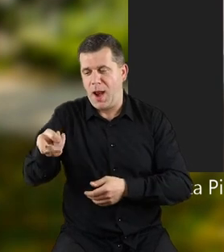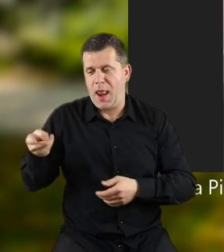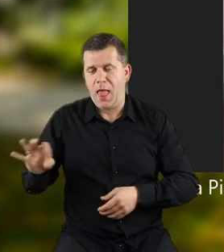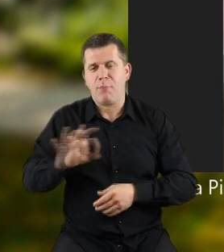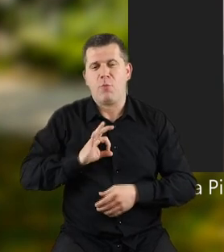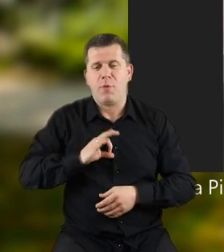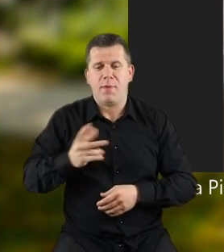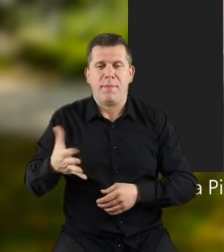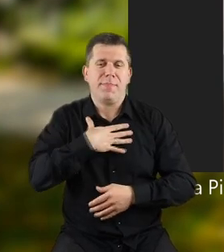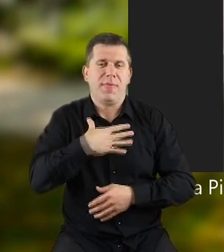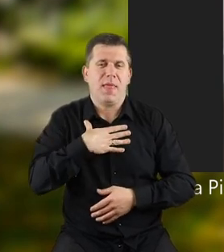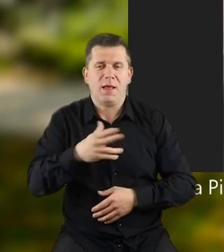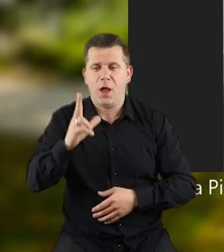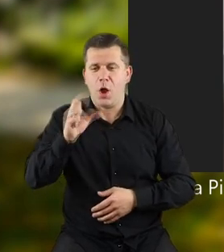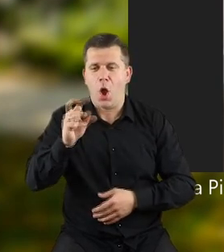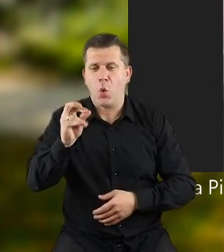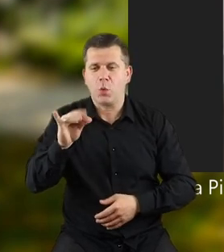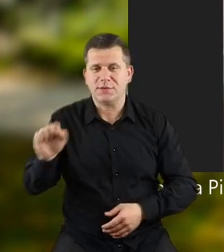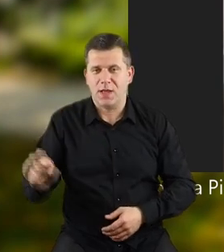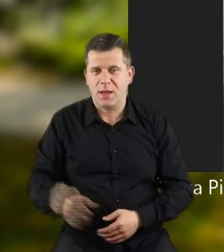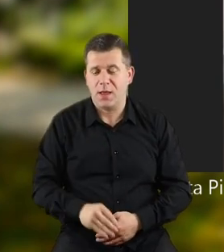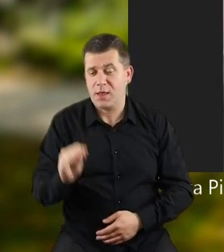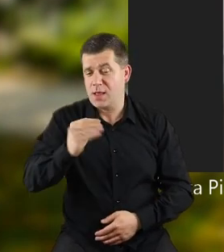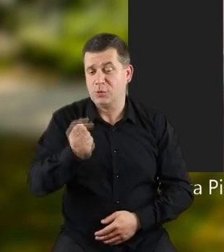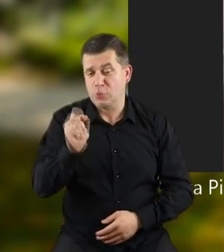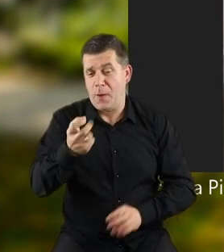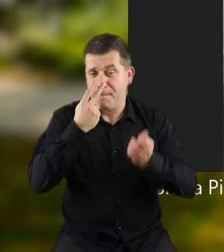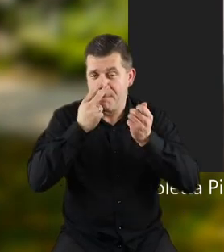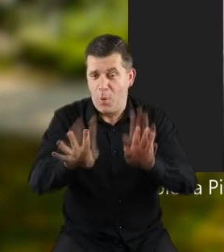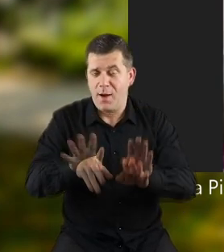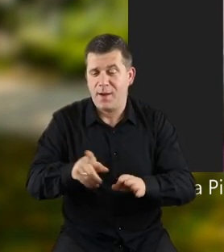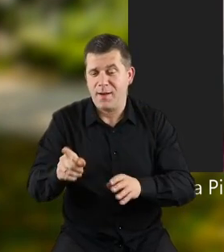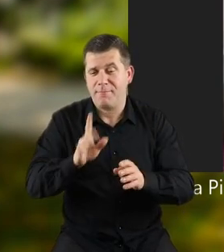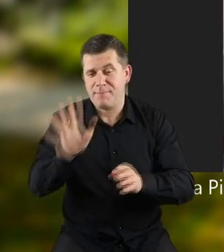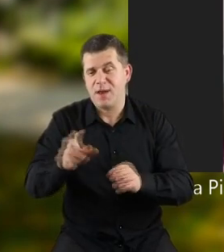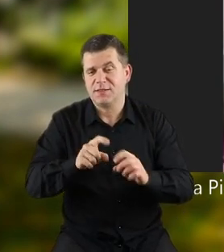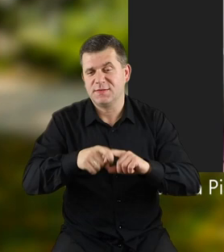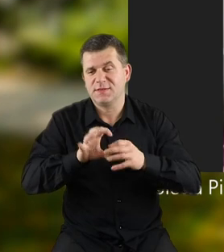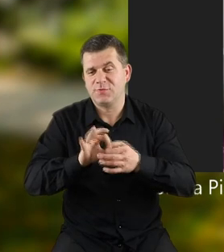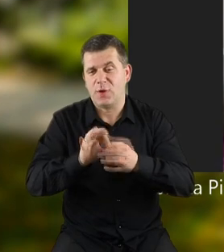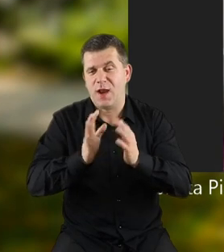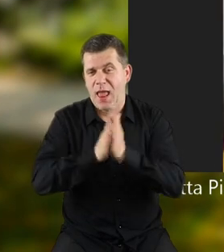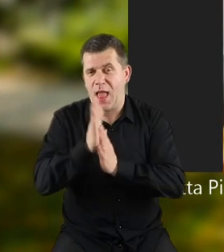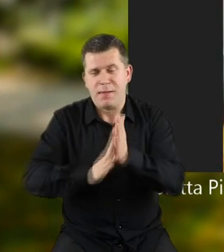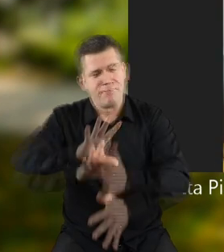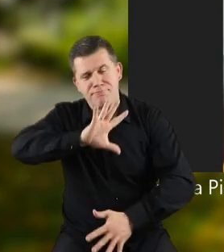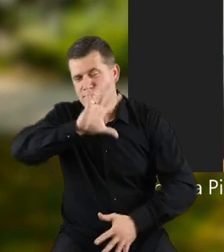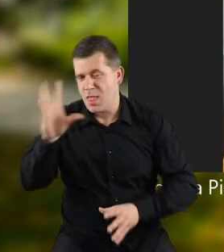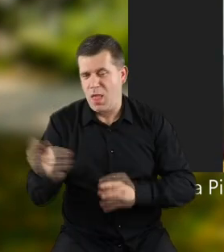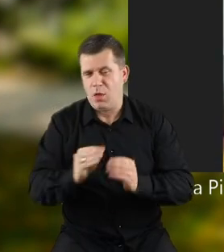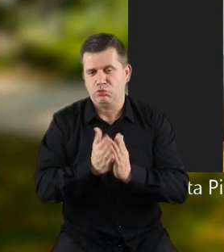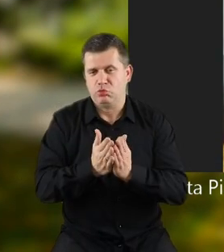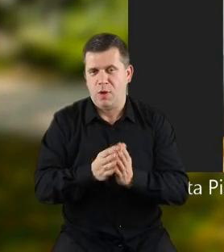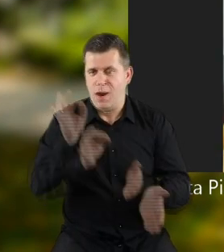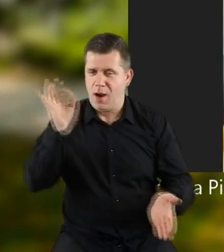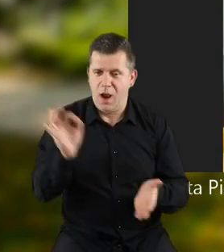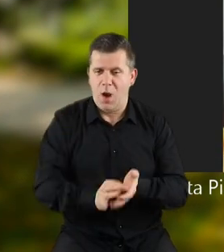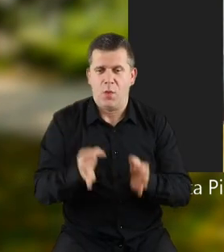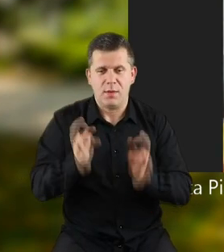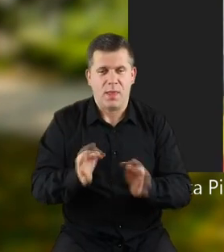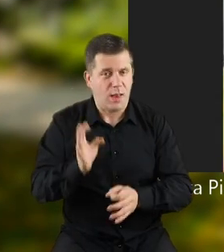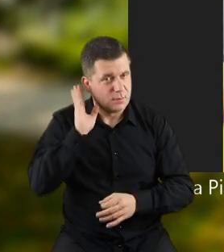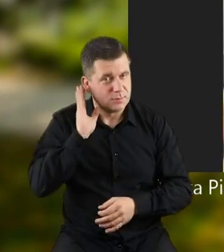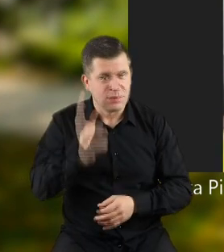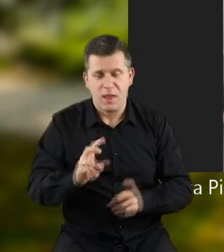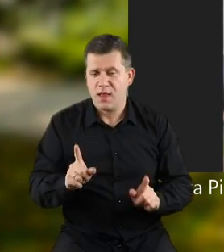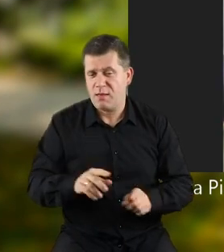mnie leży mój piesek, kokusia. Jeszcze Wam coś pokażę z lasem. Piękna książka, akurat teraz się